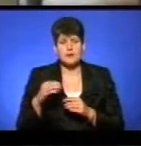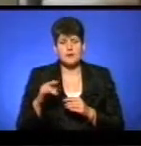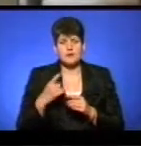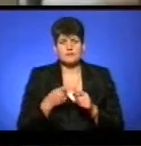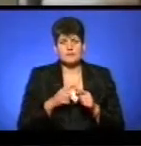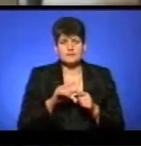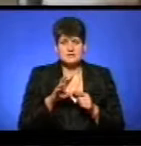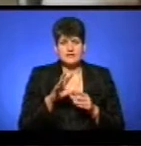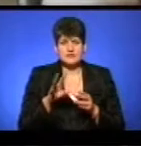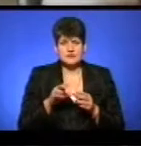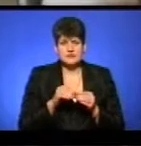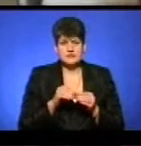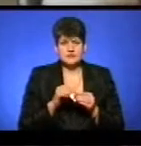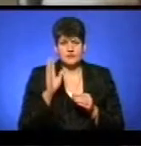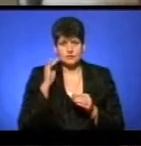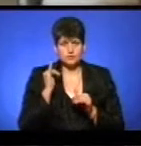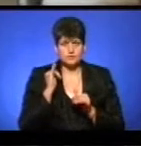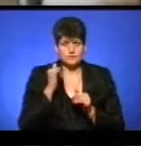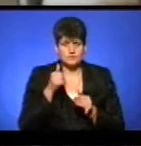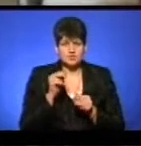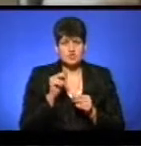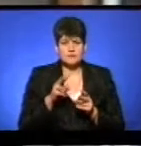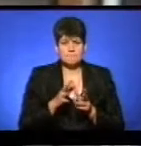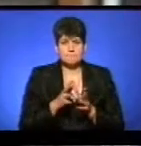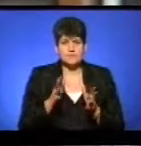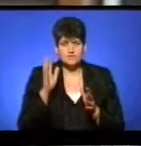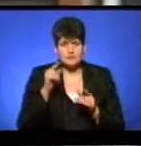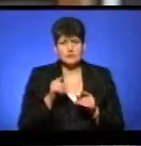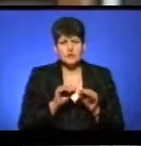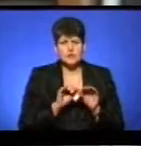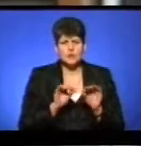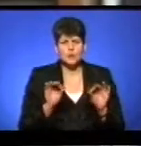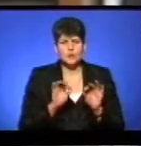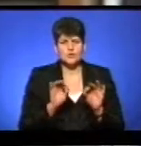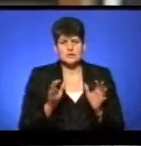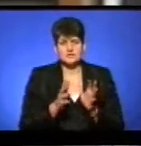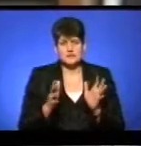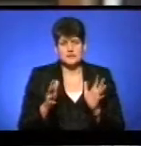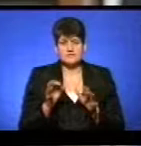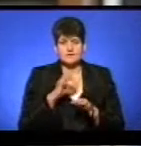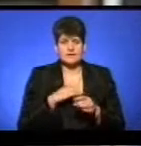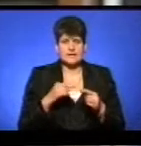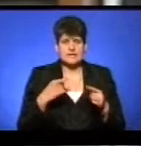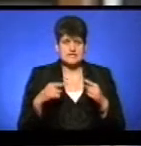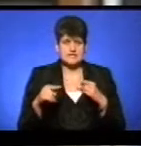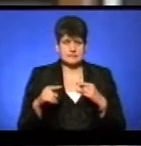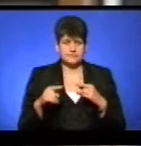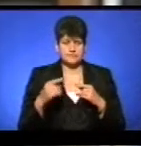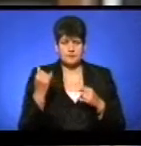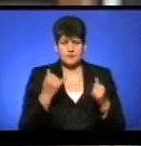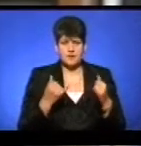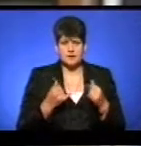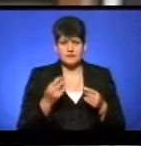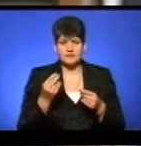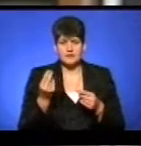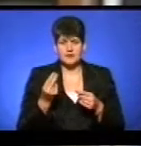це все заливало ще водою. Чим більше води, тим він буде тончий. Я використовувала різні барвники, один з